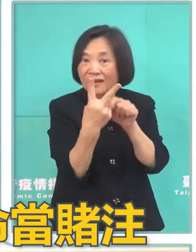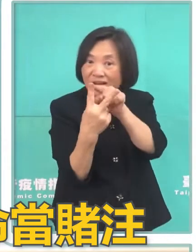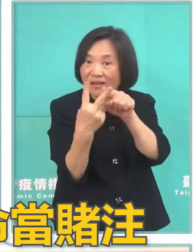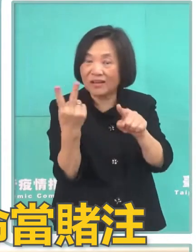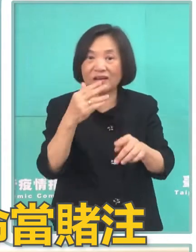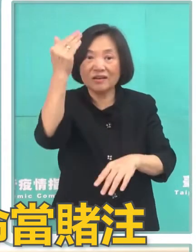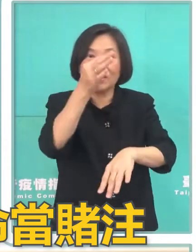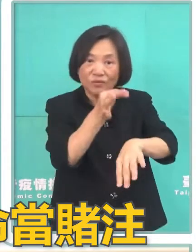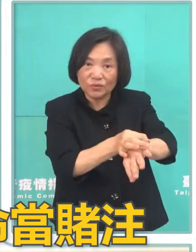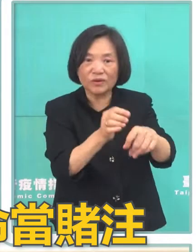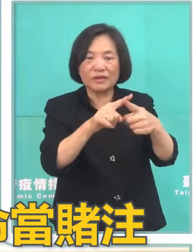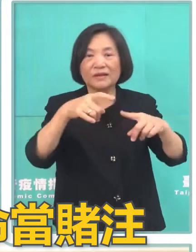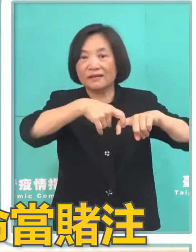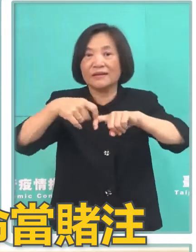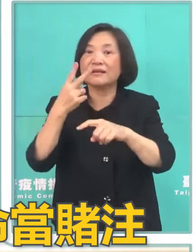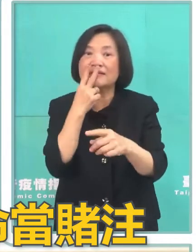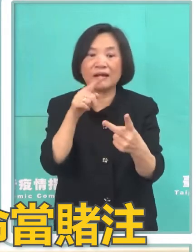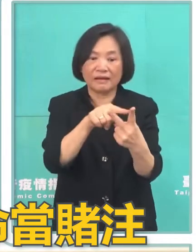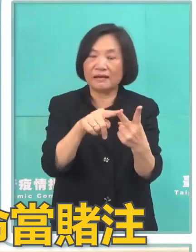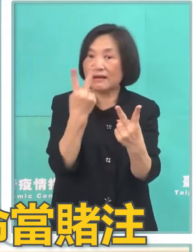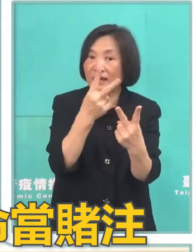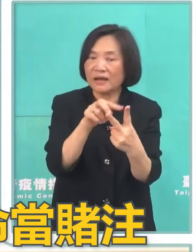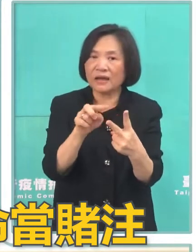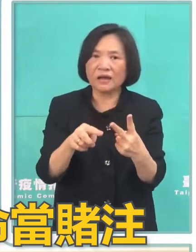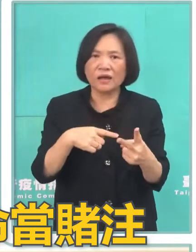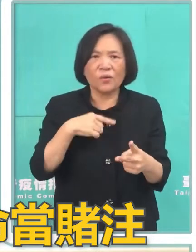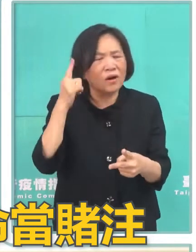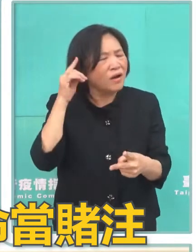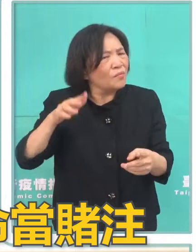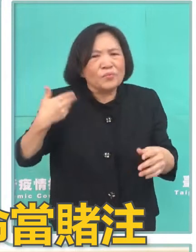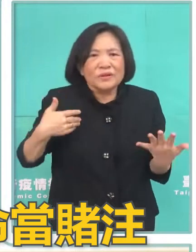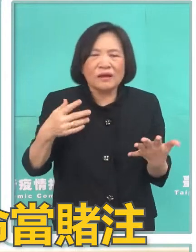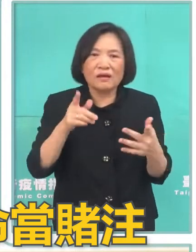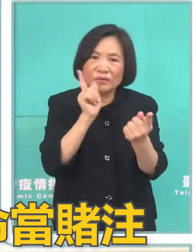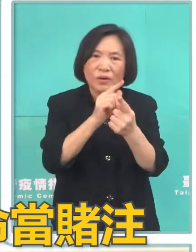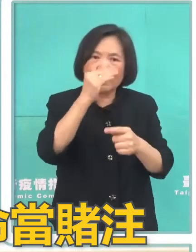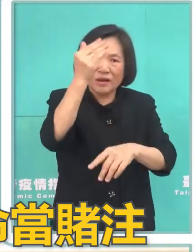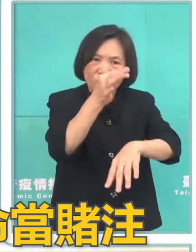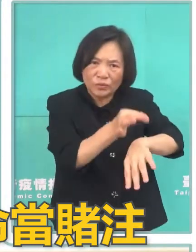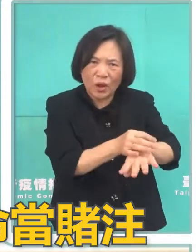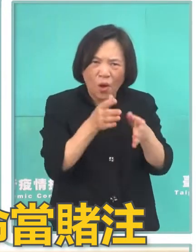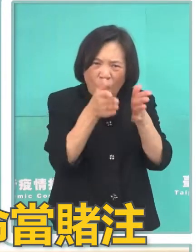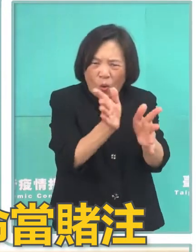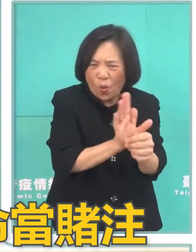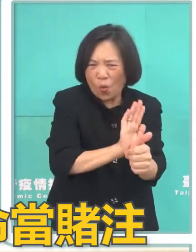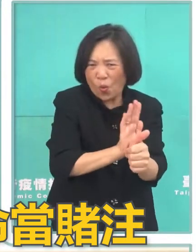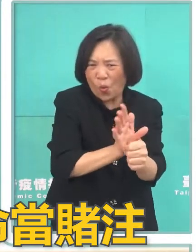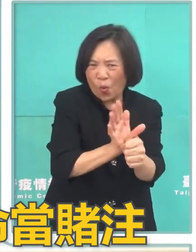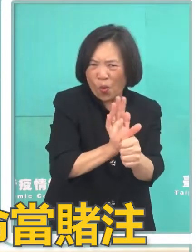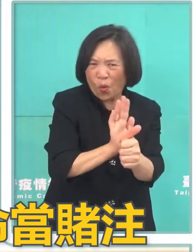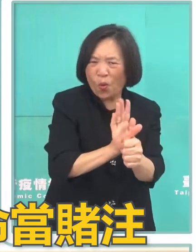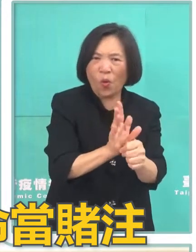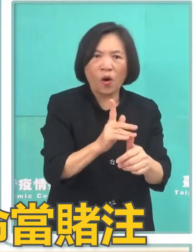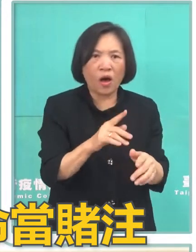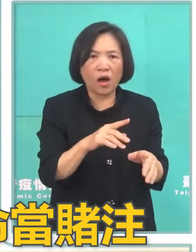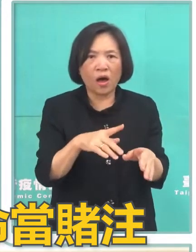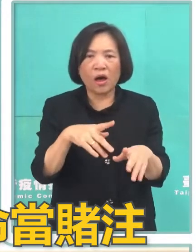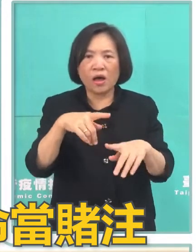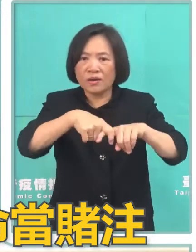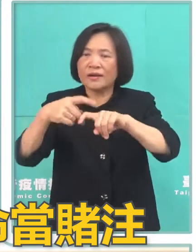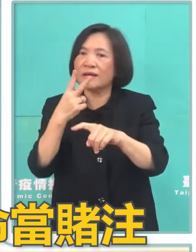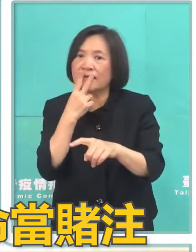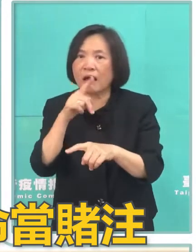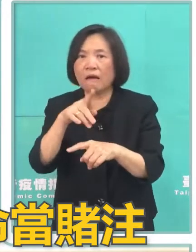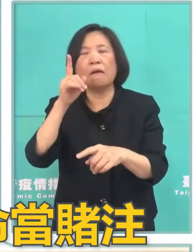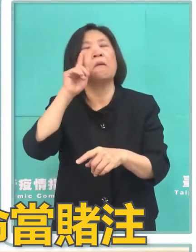一支高端一個是聯牙我們也無法理解說為什麼你對高端是如此的偏愛還有一支疫